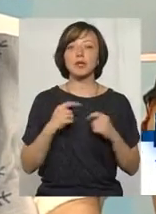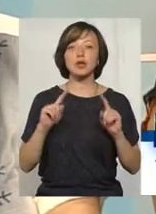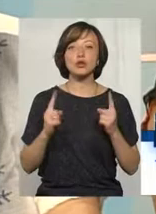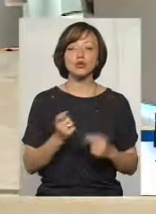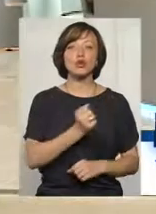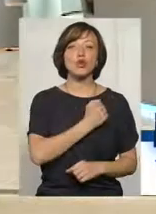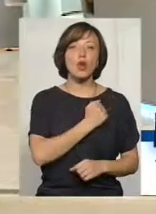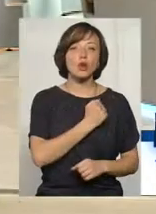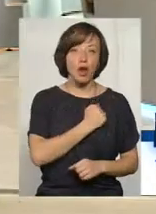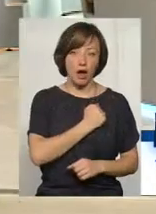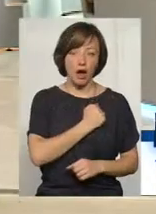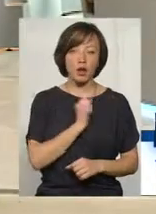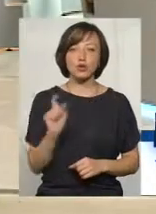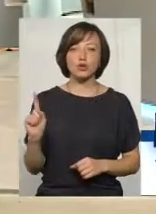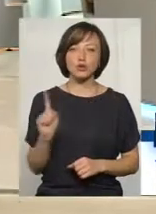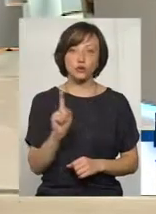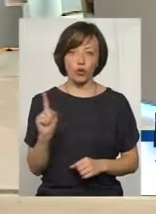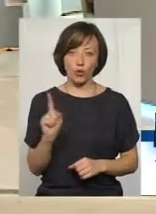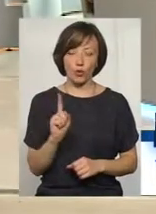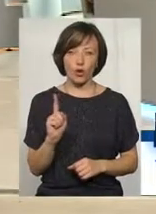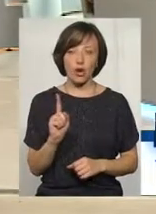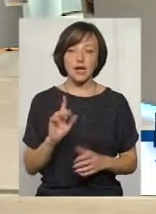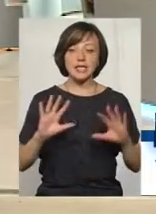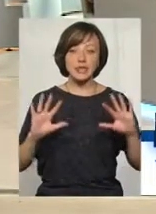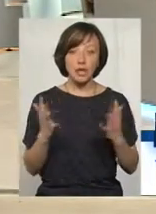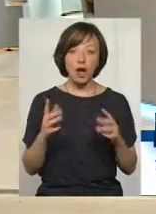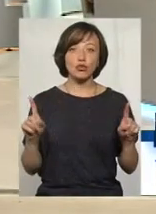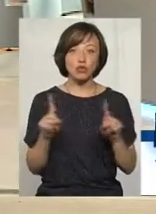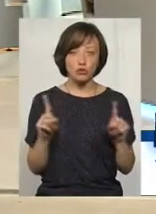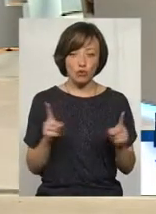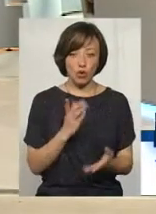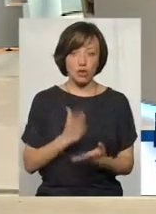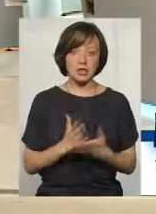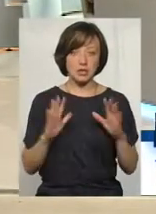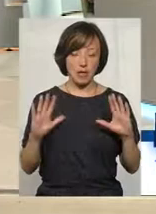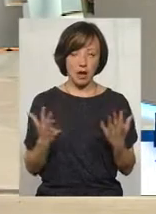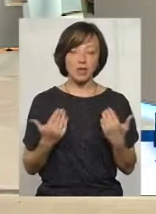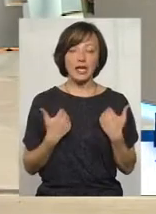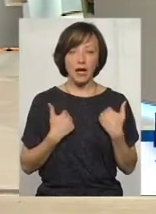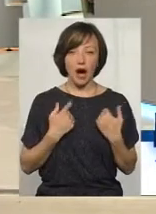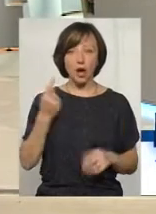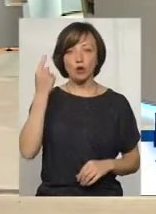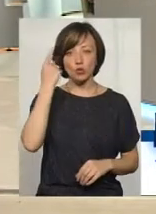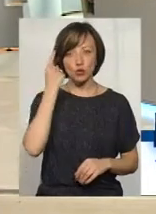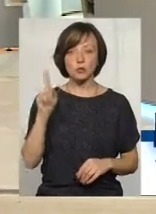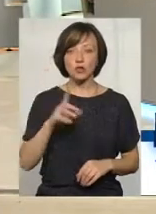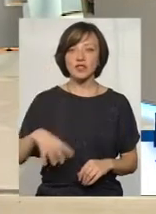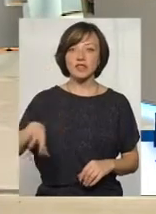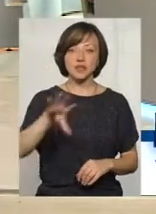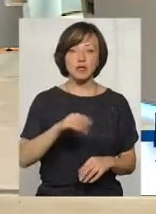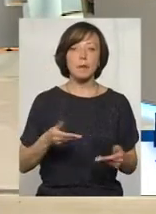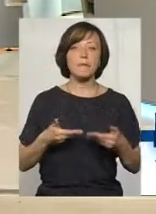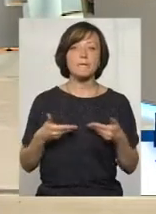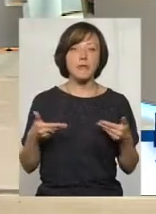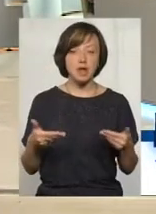шкода, що сталося те, що сталося. Я думаю, що всі ми,